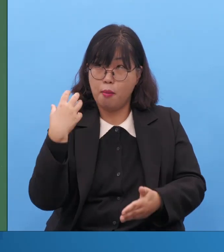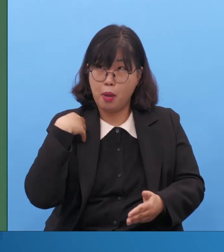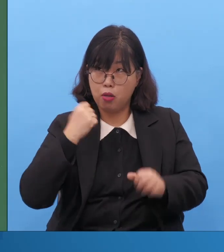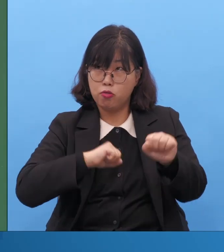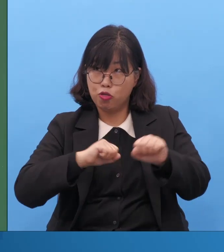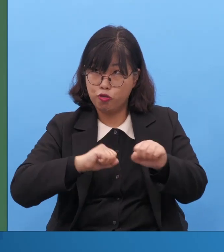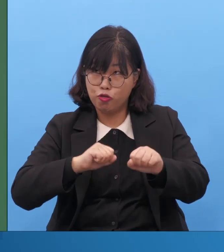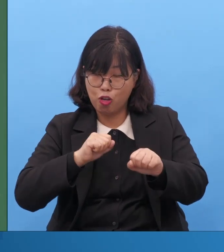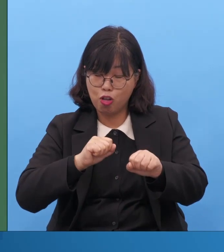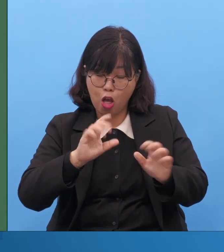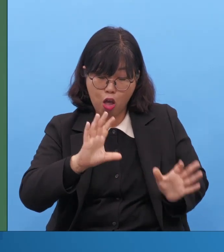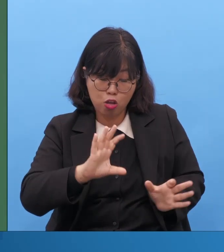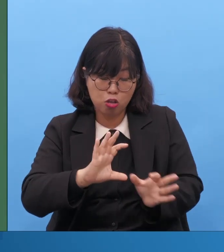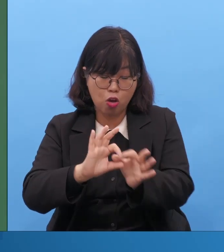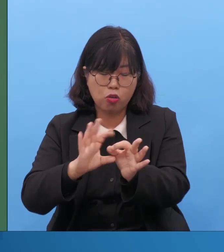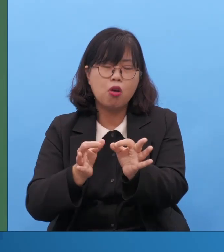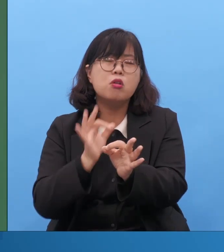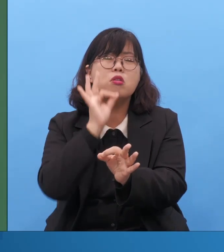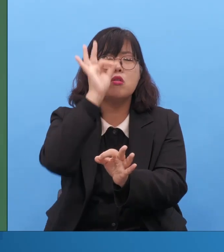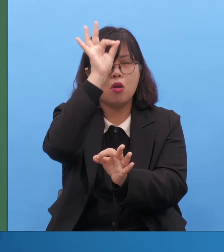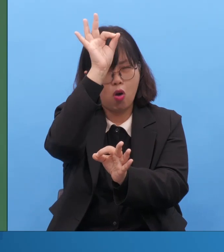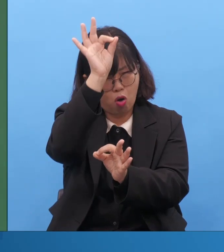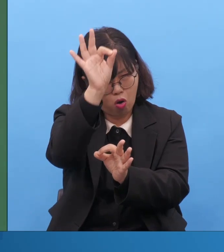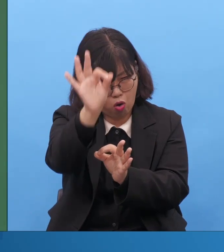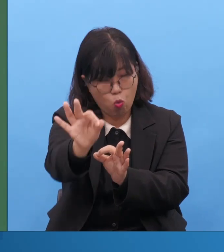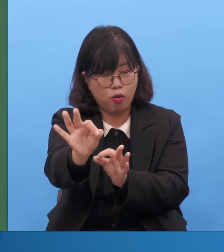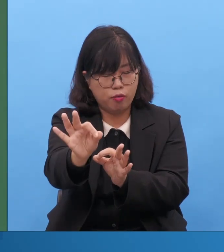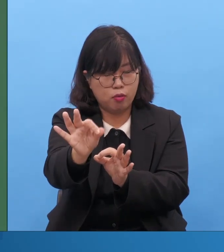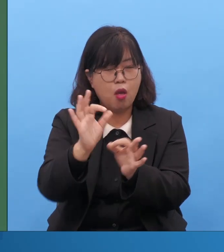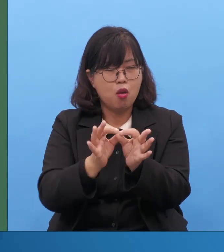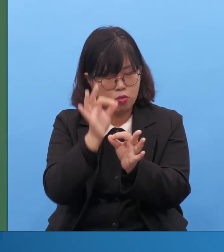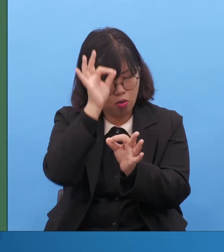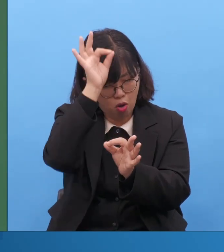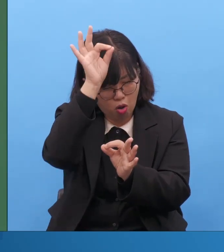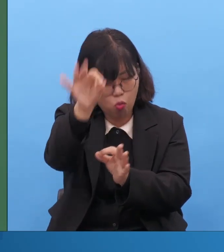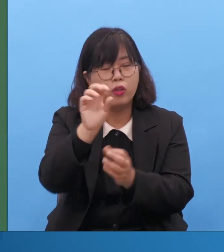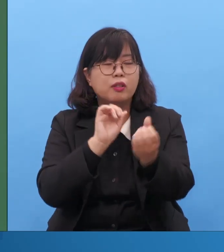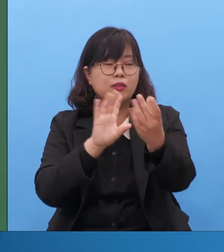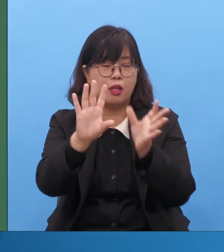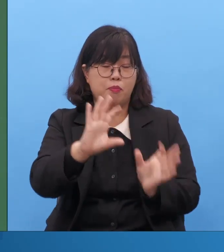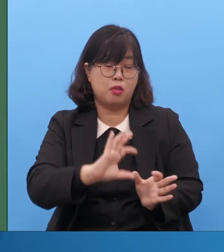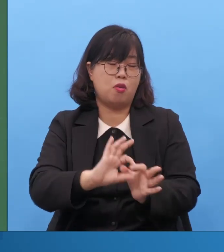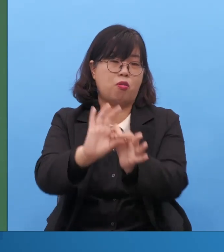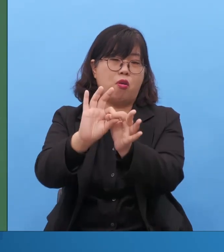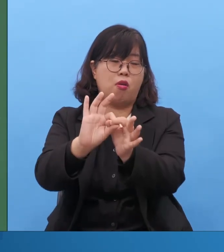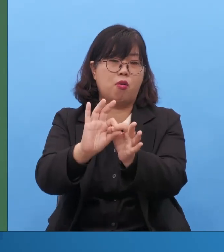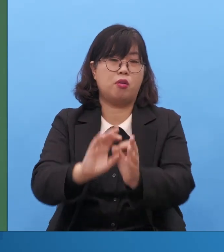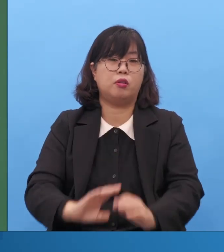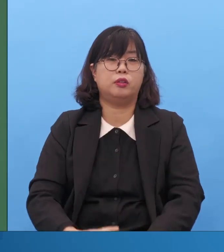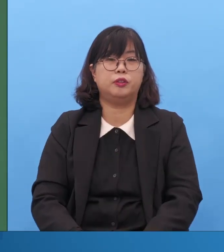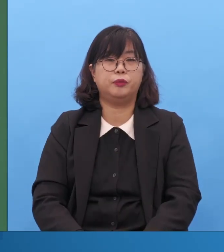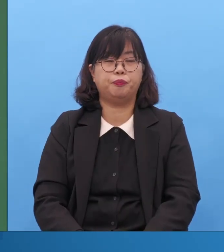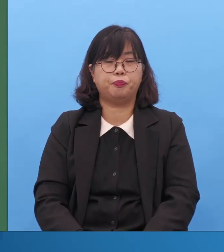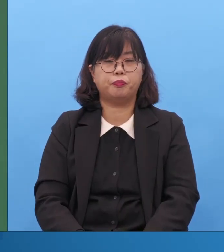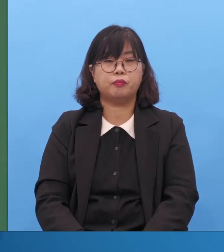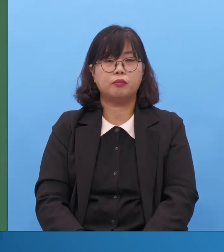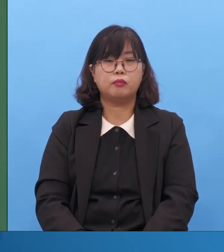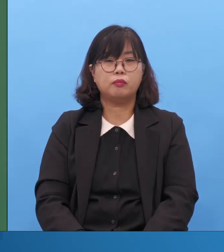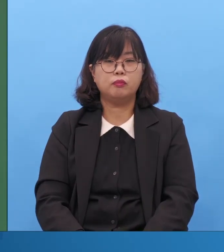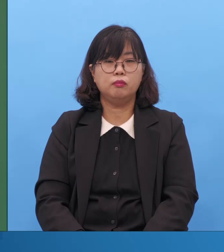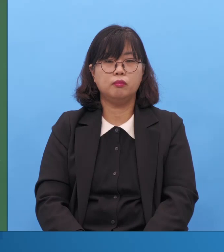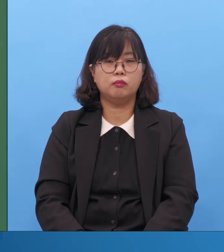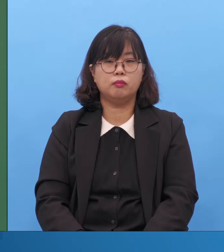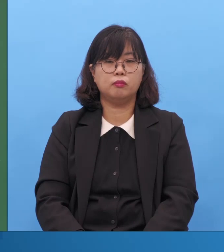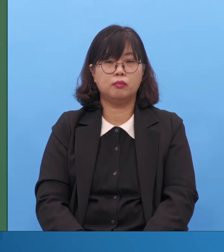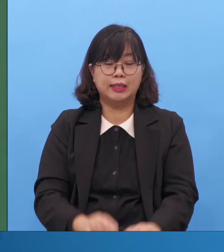이게 파수대입니다. 여러분이 24만원 추이를 하는 걸 보이지만 응답은